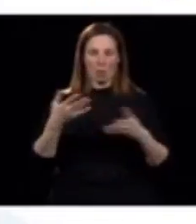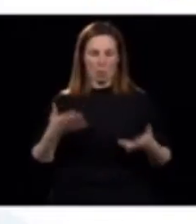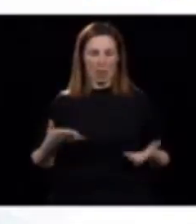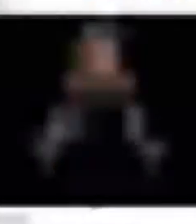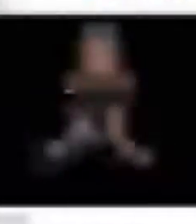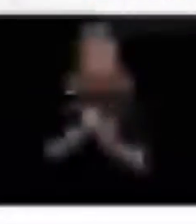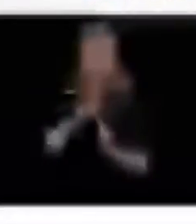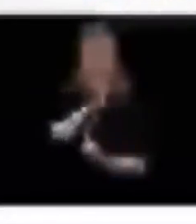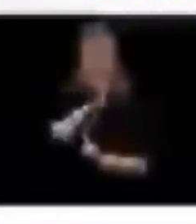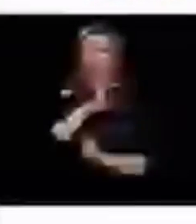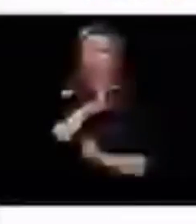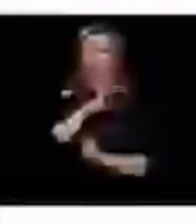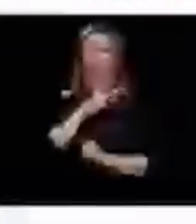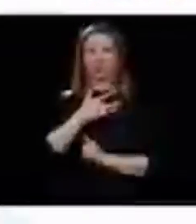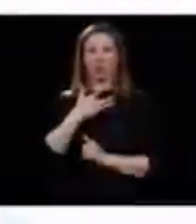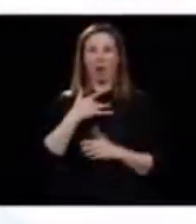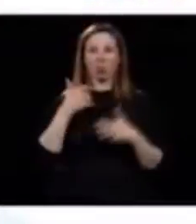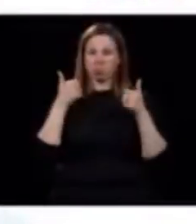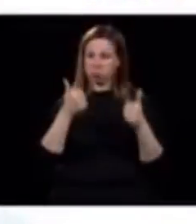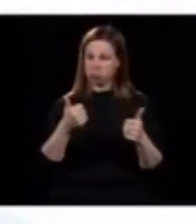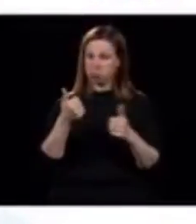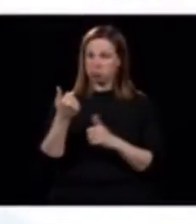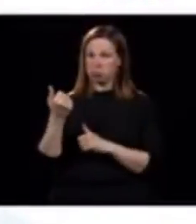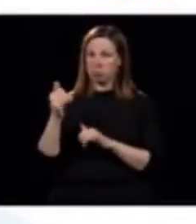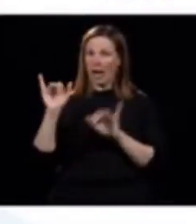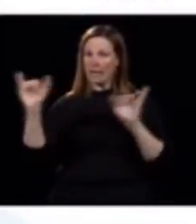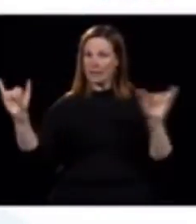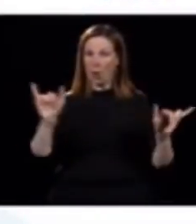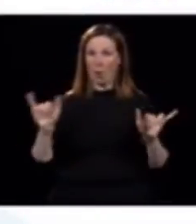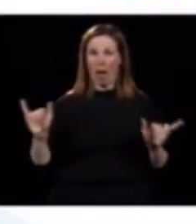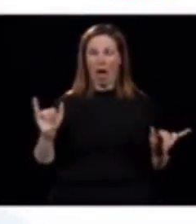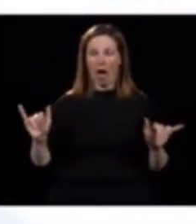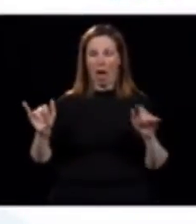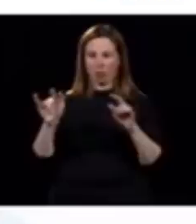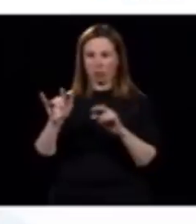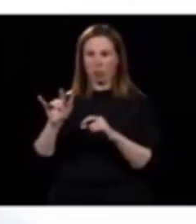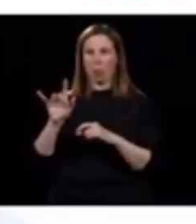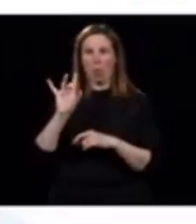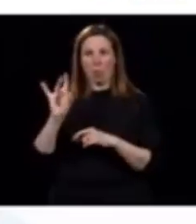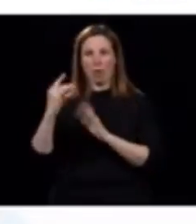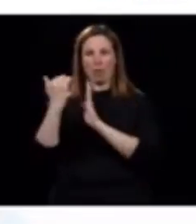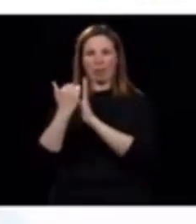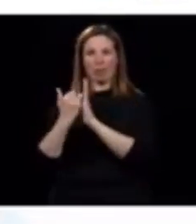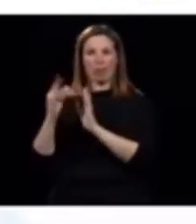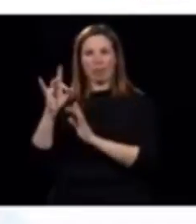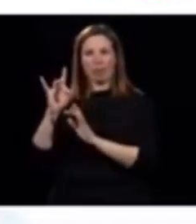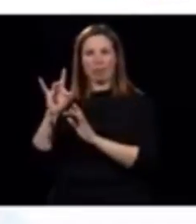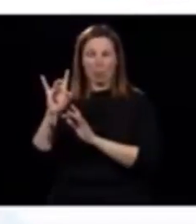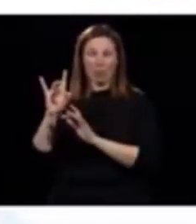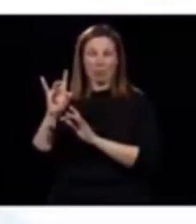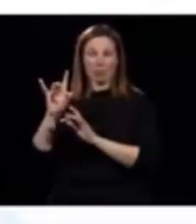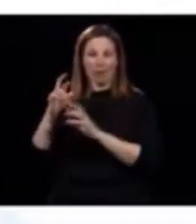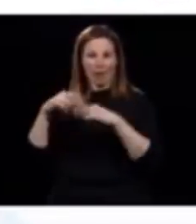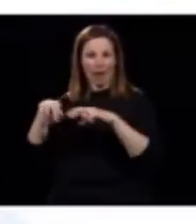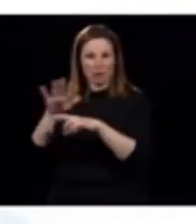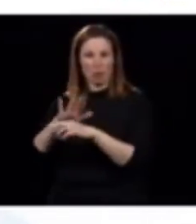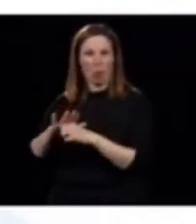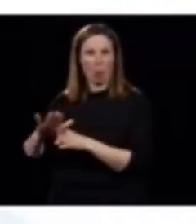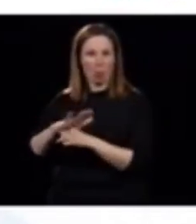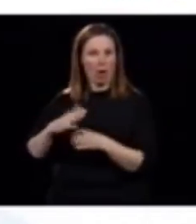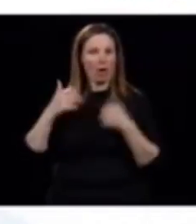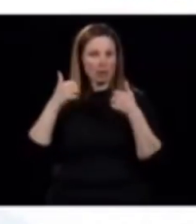policiers, de garder l'isolement de certaines régions. Bon, j'ai parlé avec